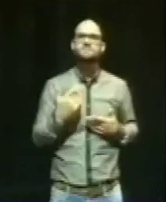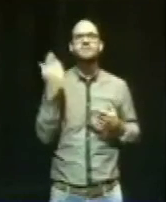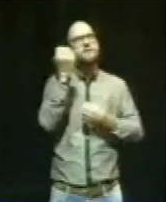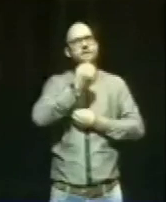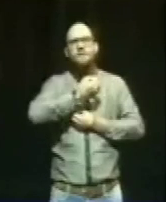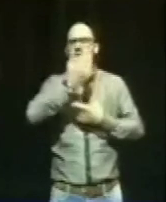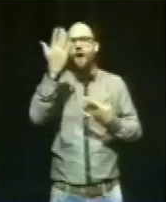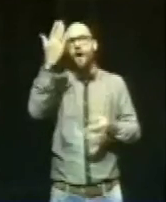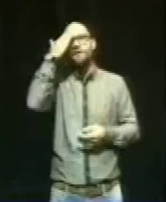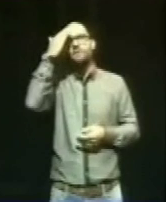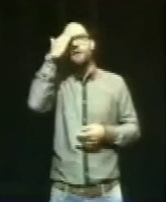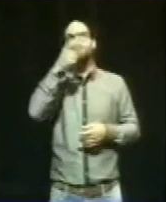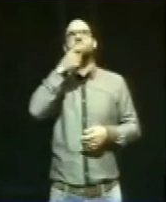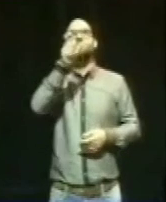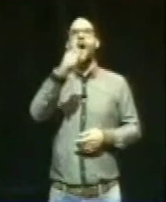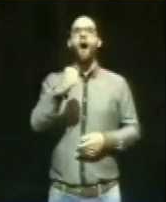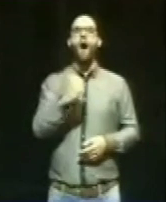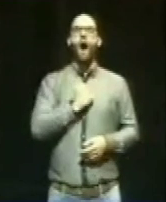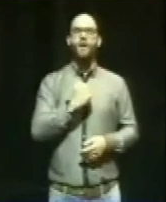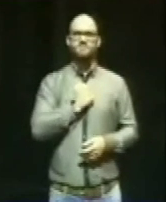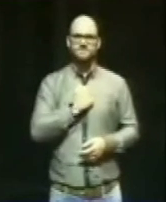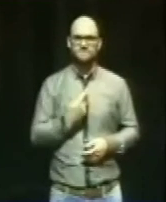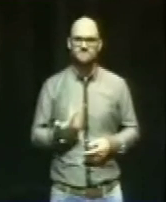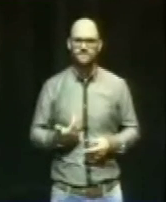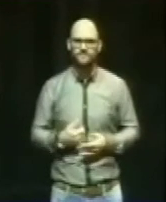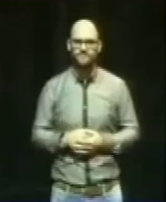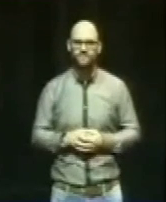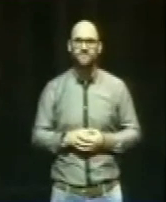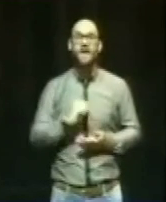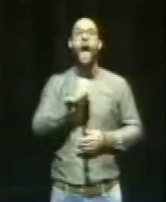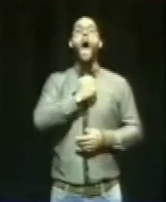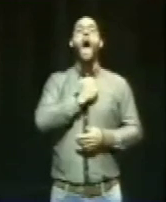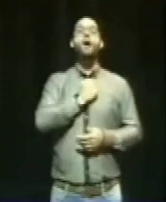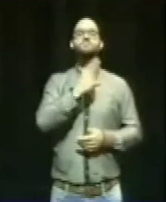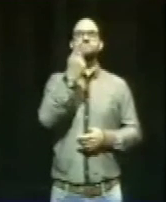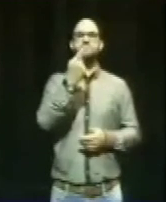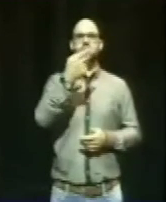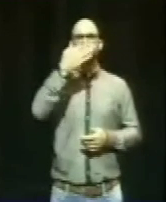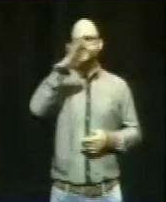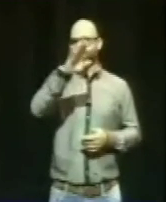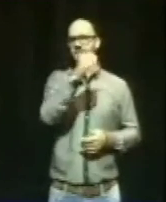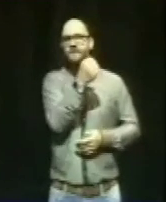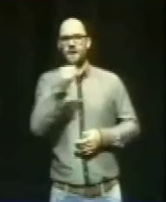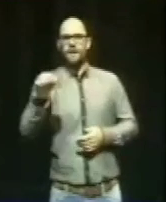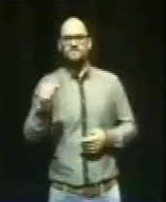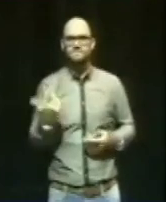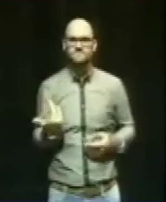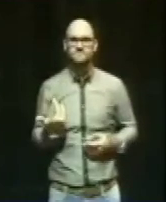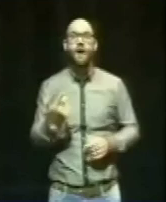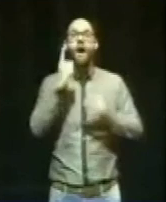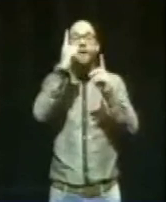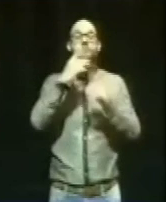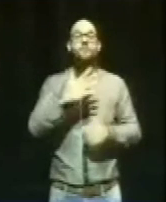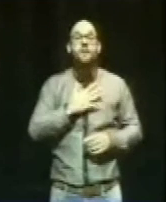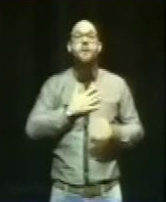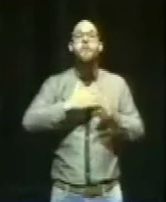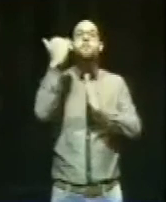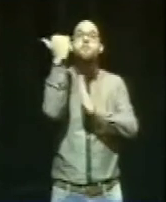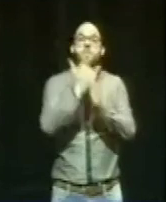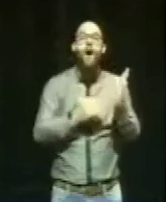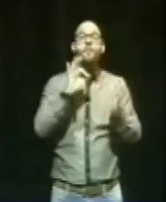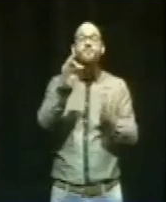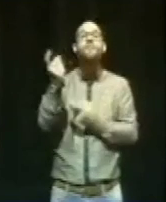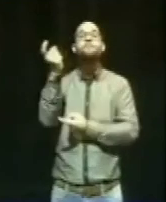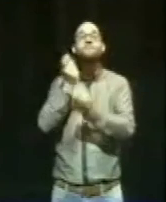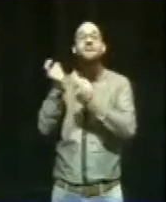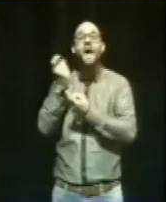bedeutet. Angst davor, in die rechte Ecke gestellt zu werden, obwohl wir ein sehr umfassendes Programm zu Migration